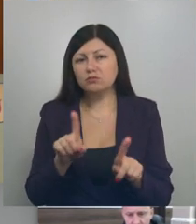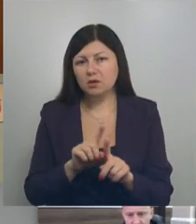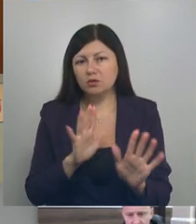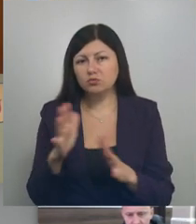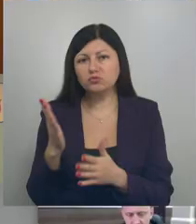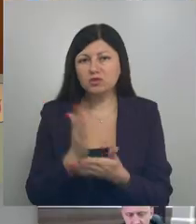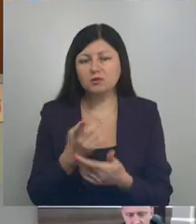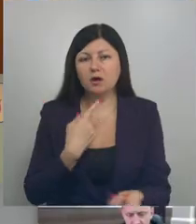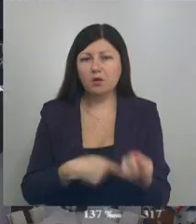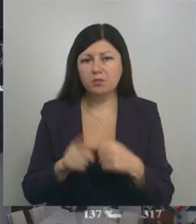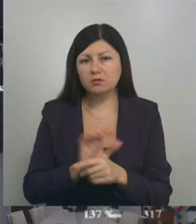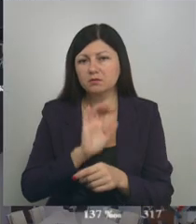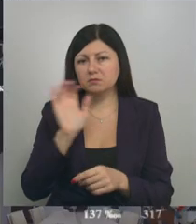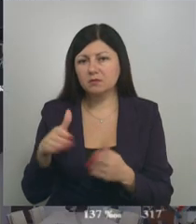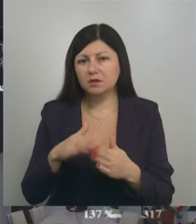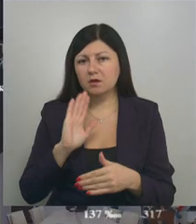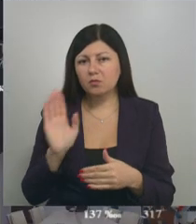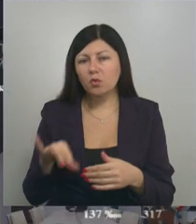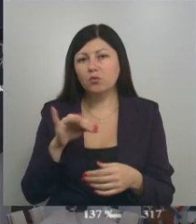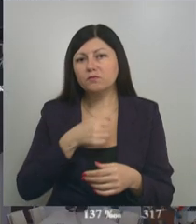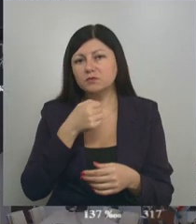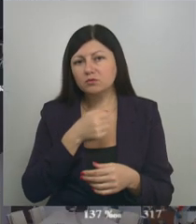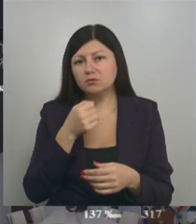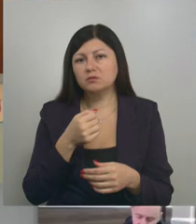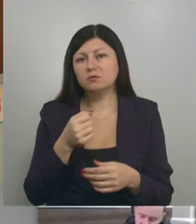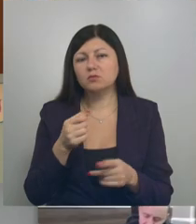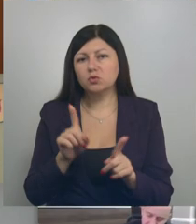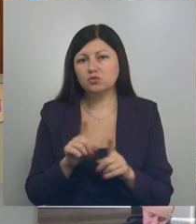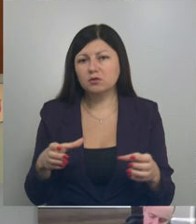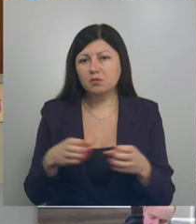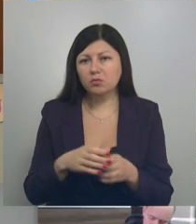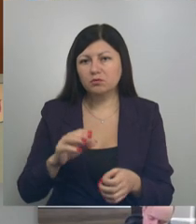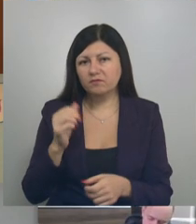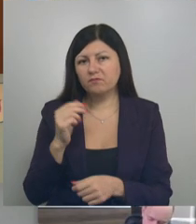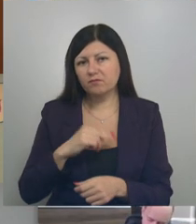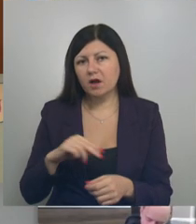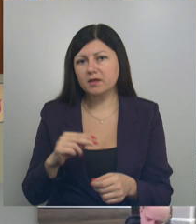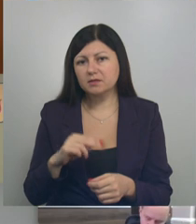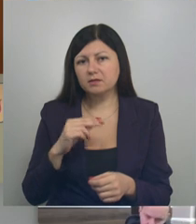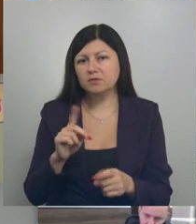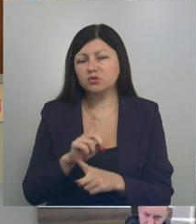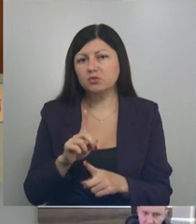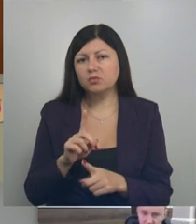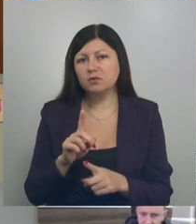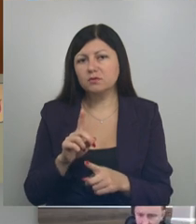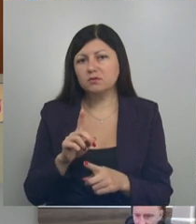есть, возвращаем обратно домой. У взрослых здесь работа в коллективах, для того, чтобы также не